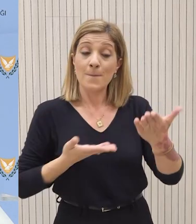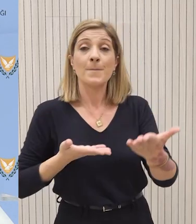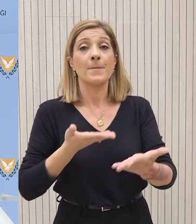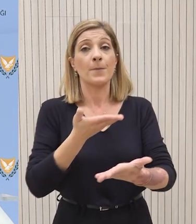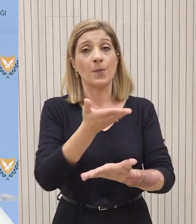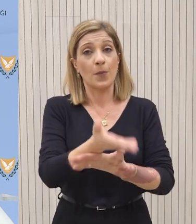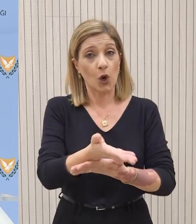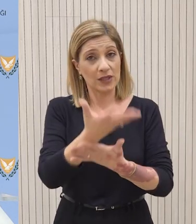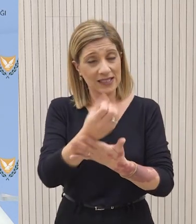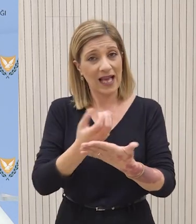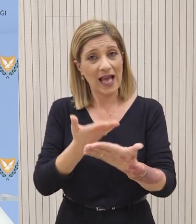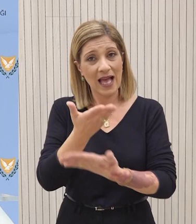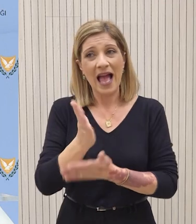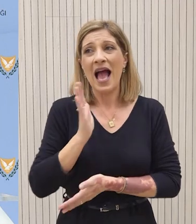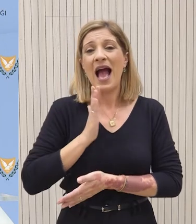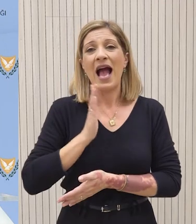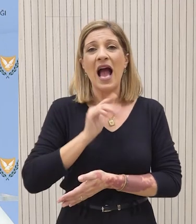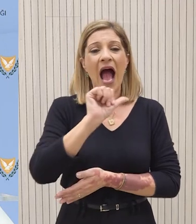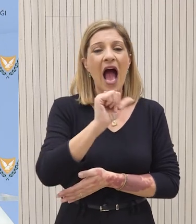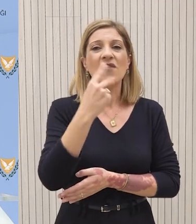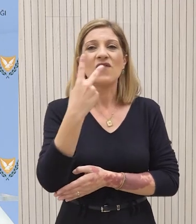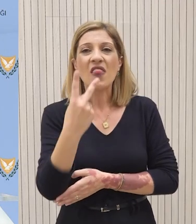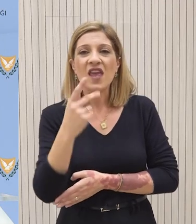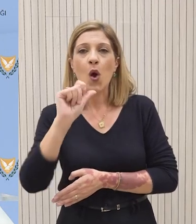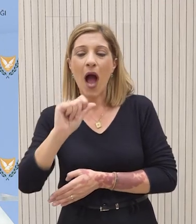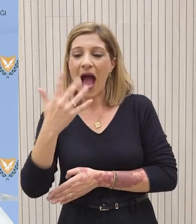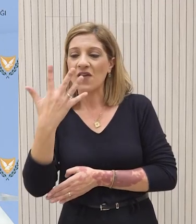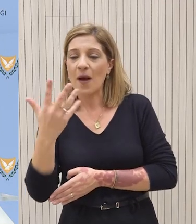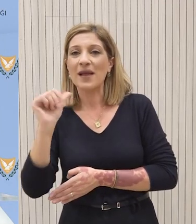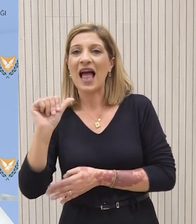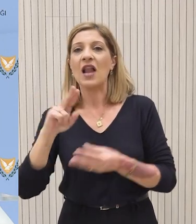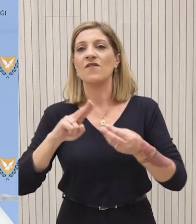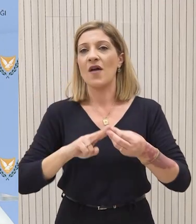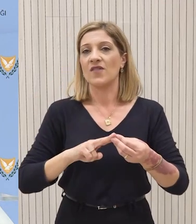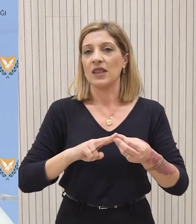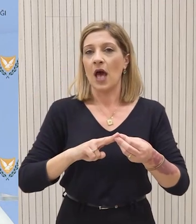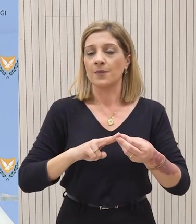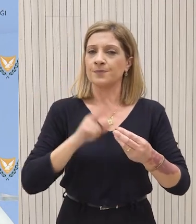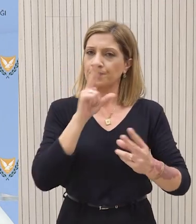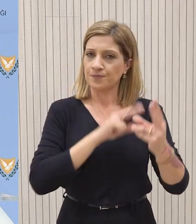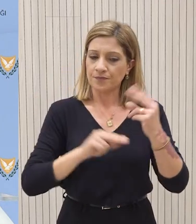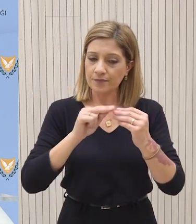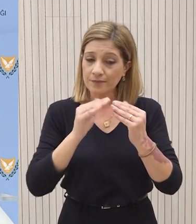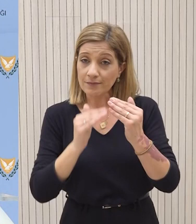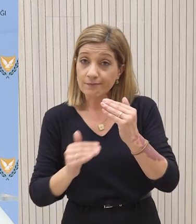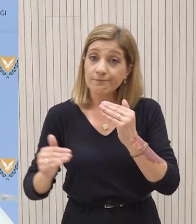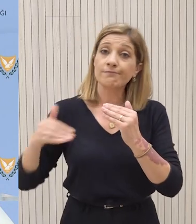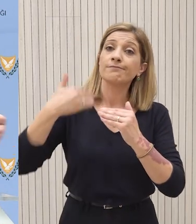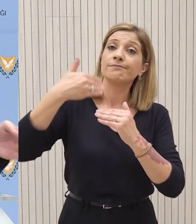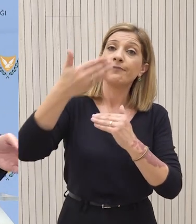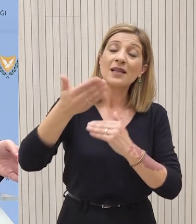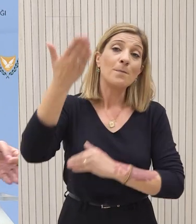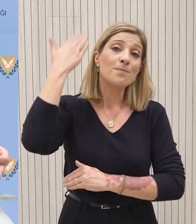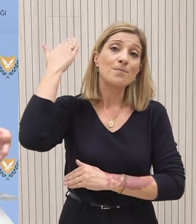όσον αφορά τα άτομα που βρίσκονται στις κλίμακες Α2, Α5, Α7 στην πορεία. Προέκυψε και το αίτημα για τα άτομα τα οποία βρισκόταν